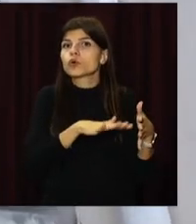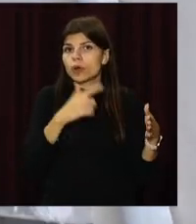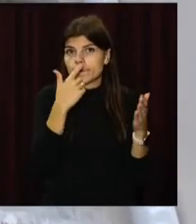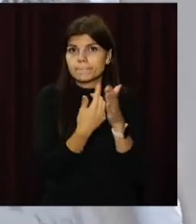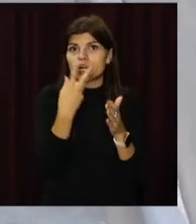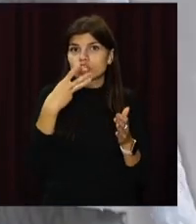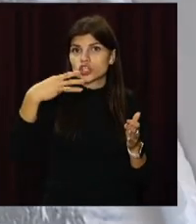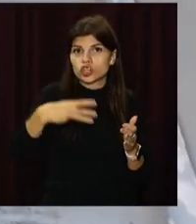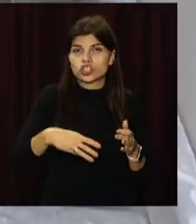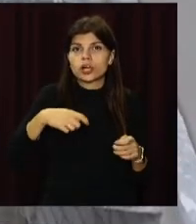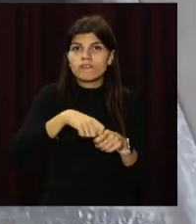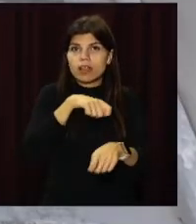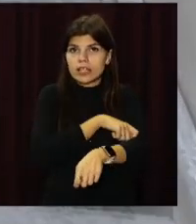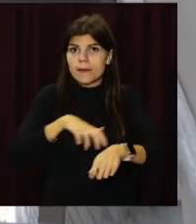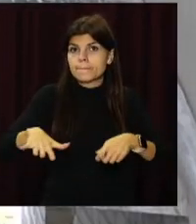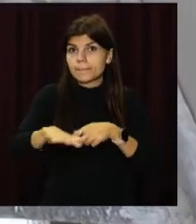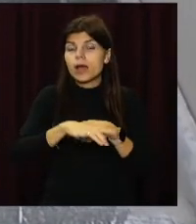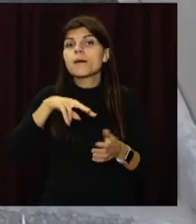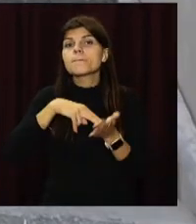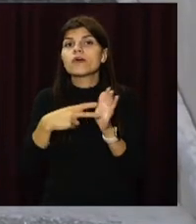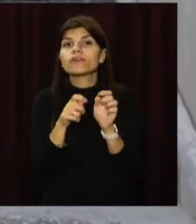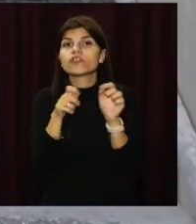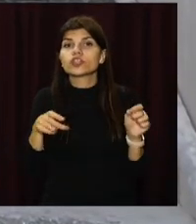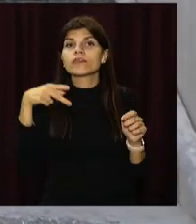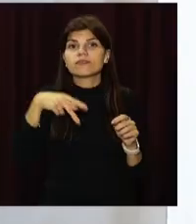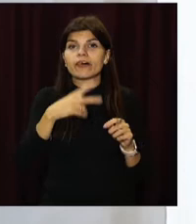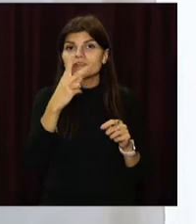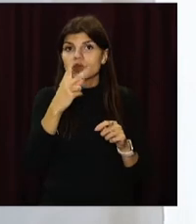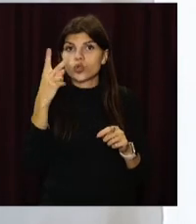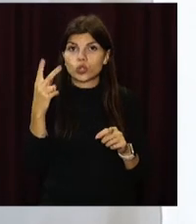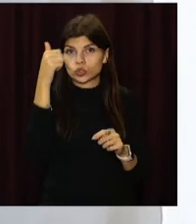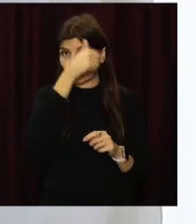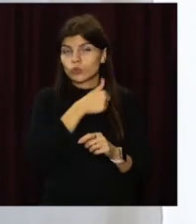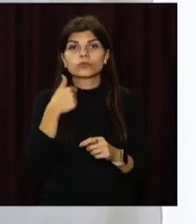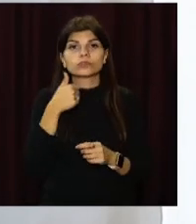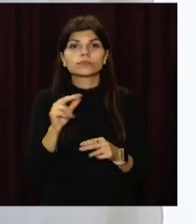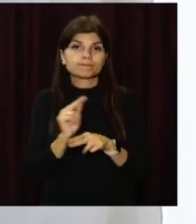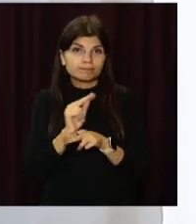– понад 3 тисячі квадратних метрів. Центр планують відкрити у 2022 році.